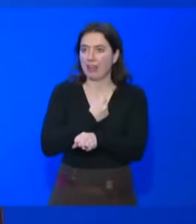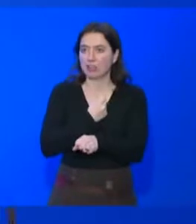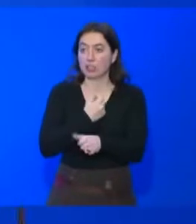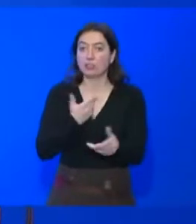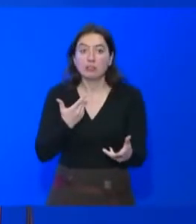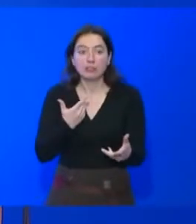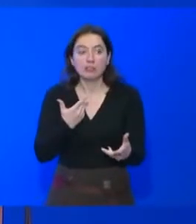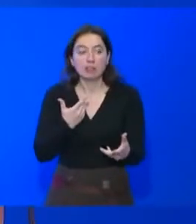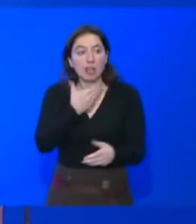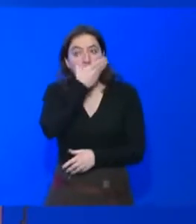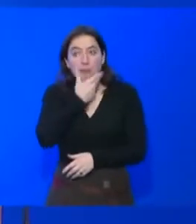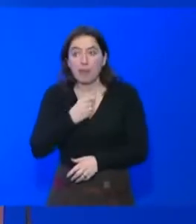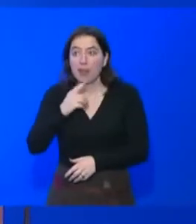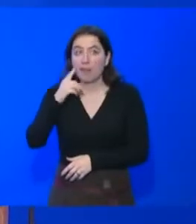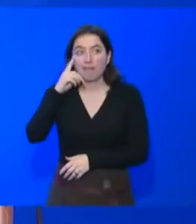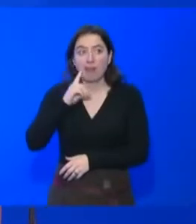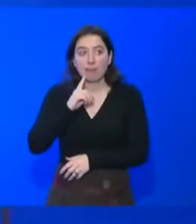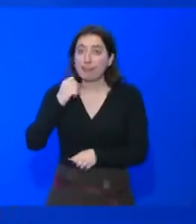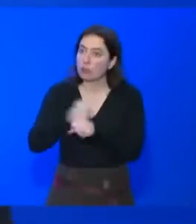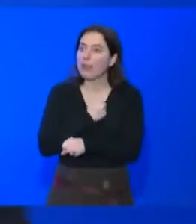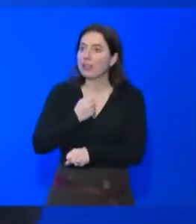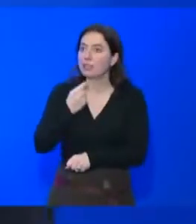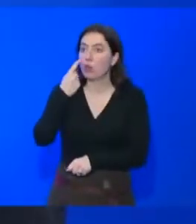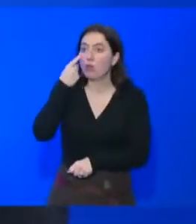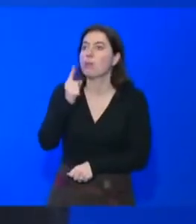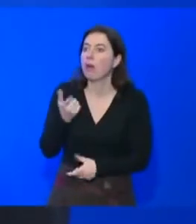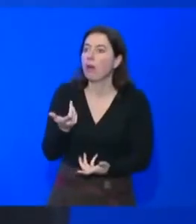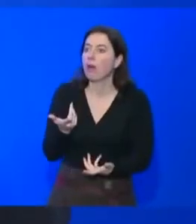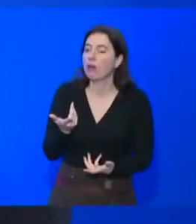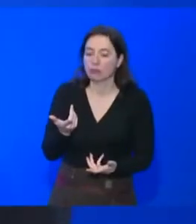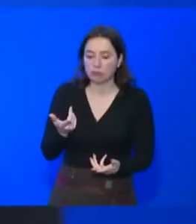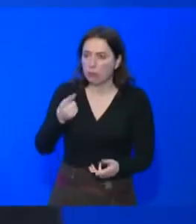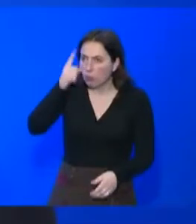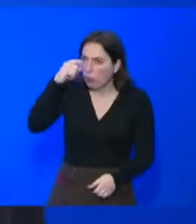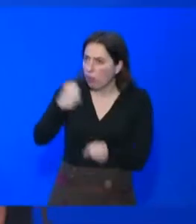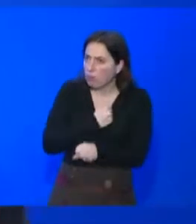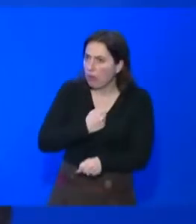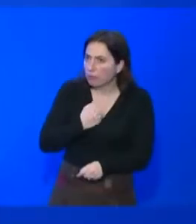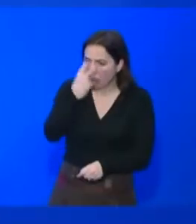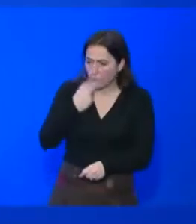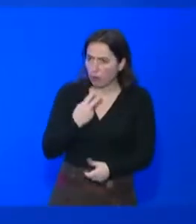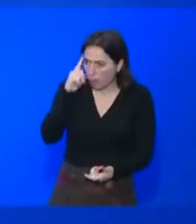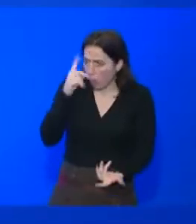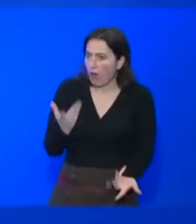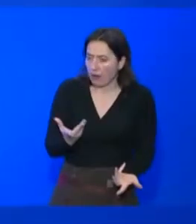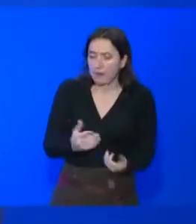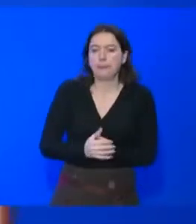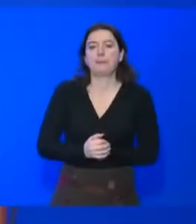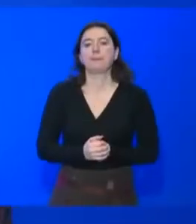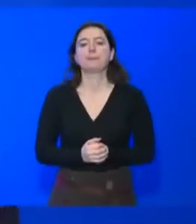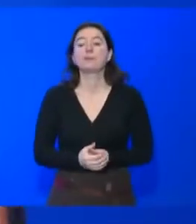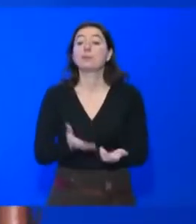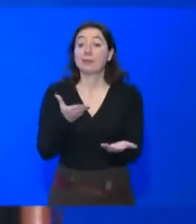Quelle belle femme, mais quel dommage qu'elle ne voit pas. Mais pourquoi quel dommage ? Voilà. Alors, ce que j'aimerais, c'est que